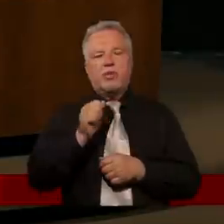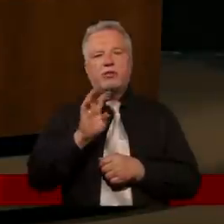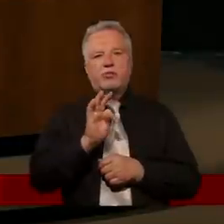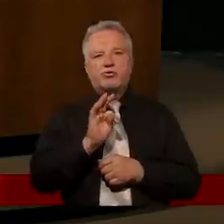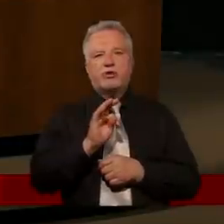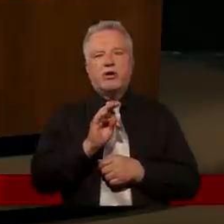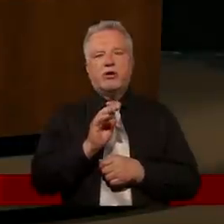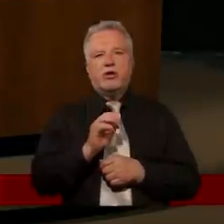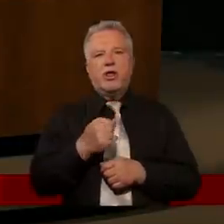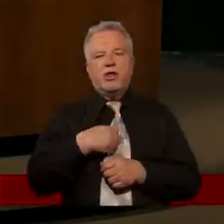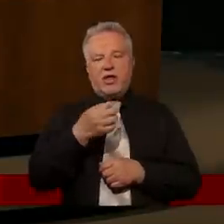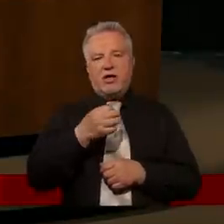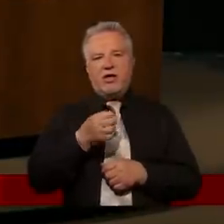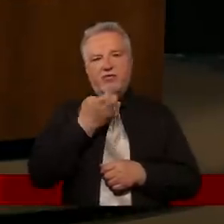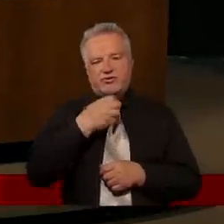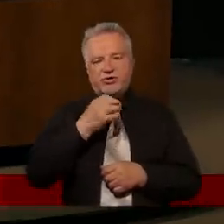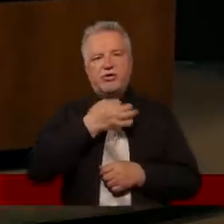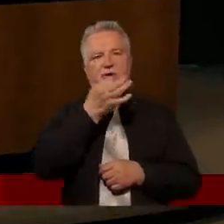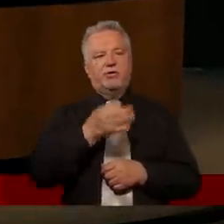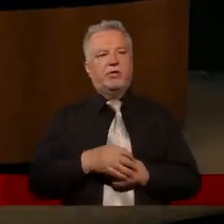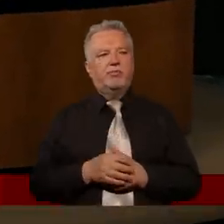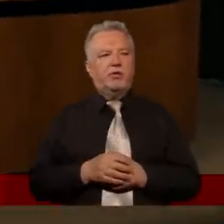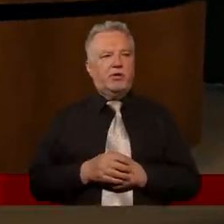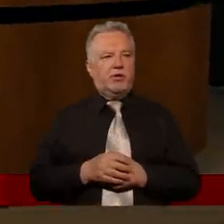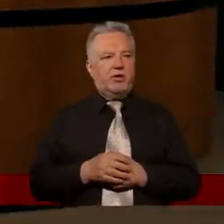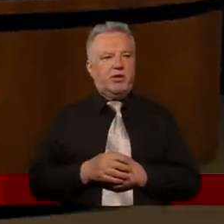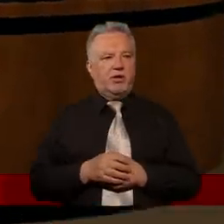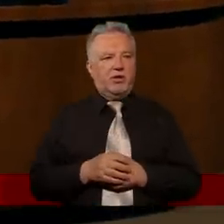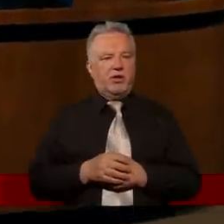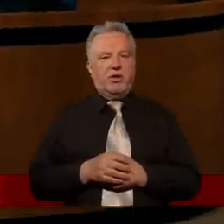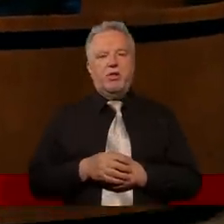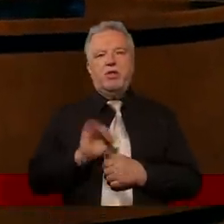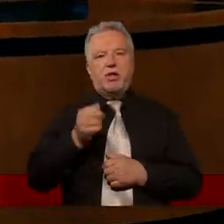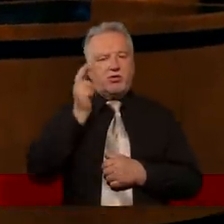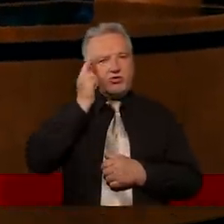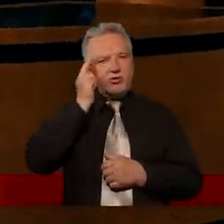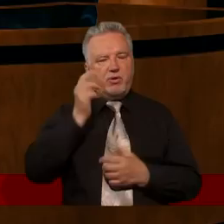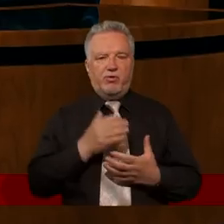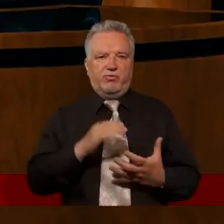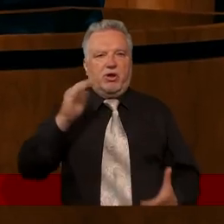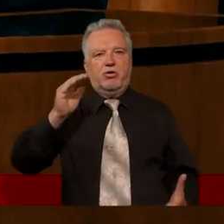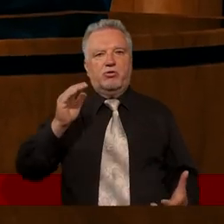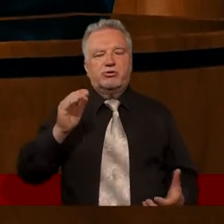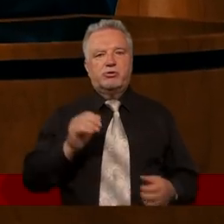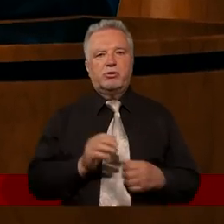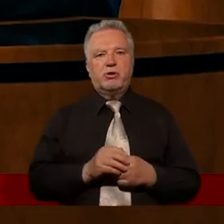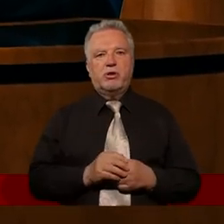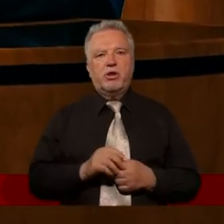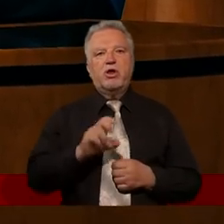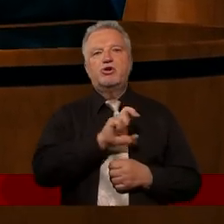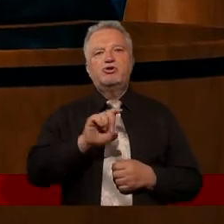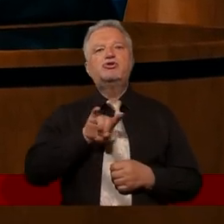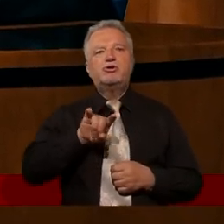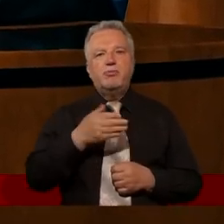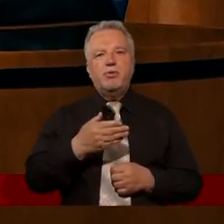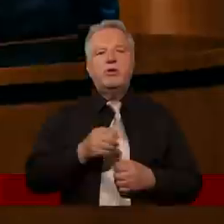ale zanim do tego przejdziemy, ja zadam chyba takie proste pytanie. Jak rozumiemy wielkość? Czym jest dla